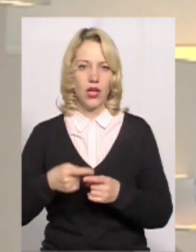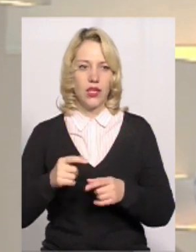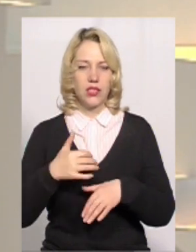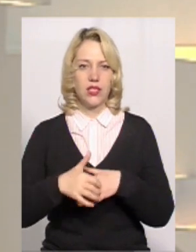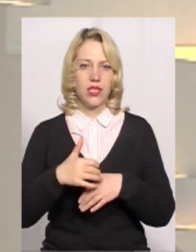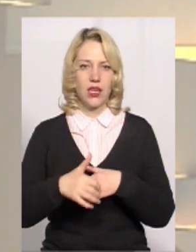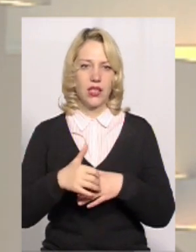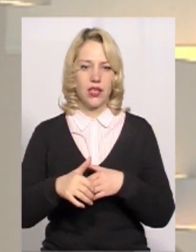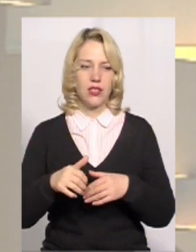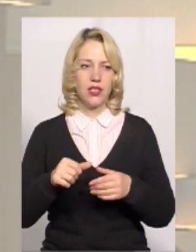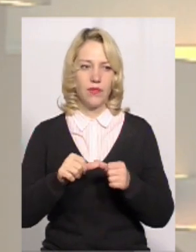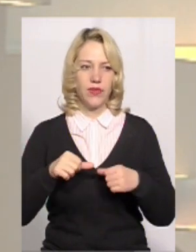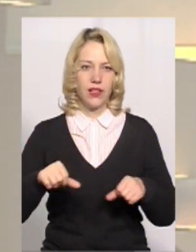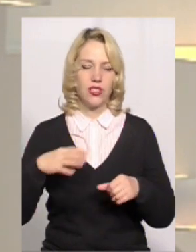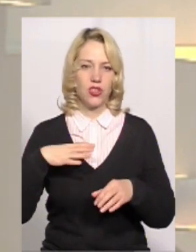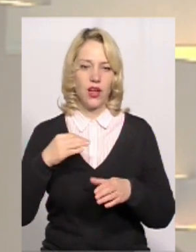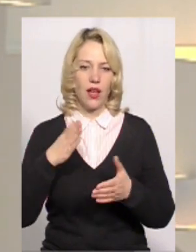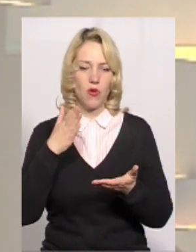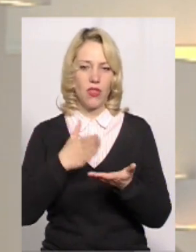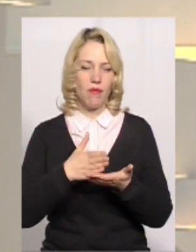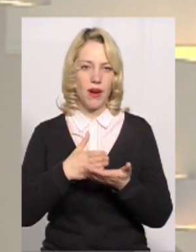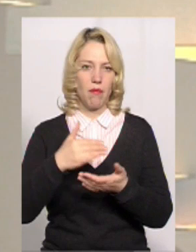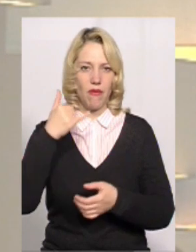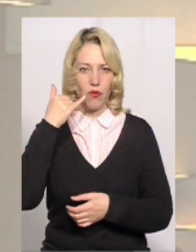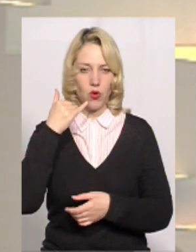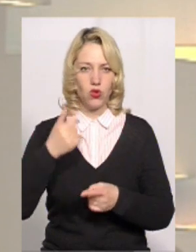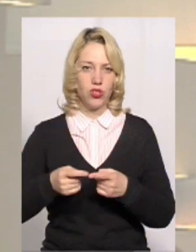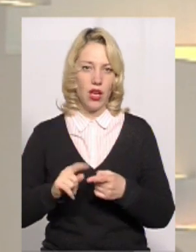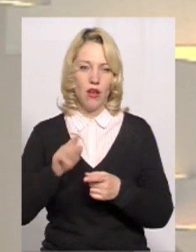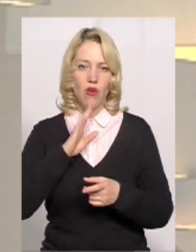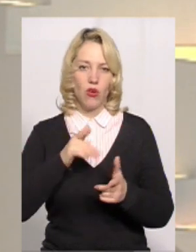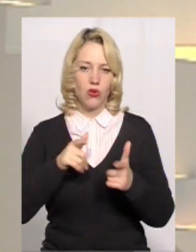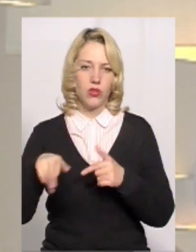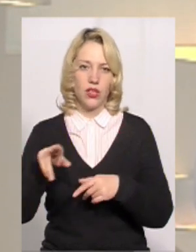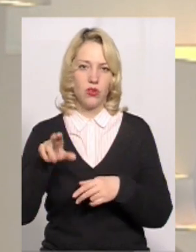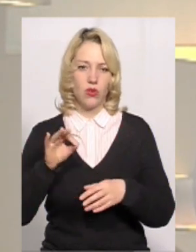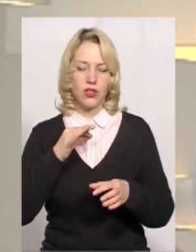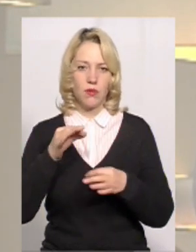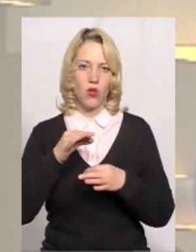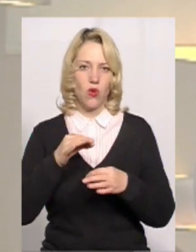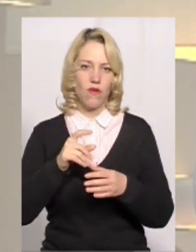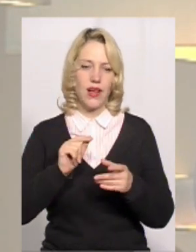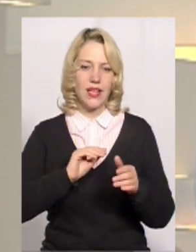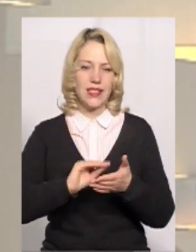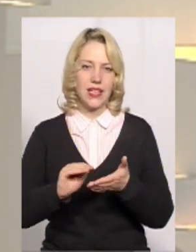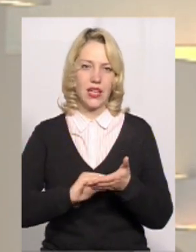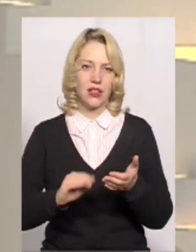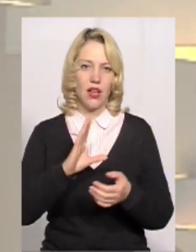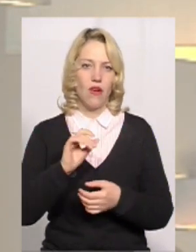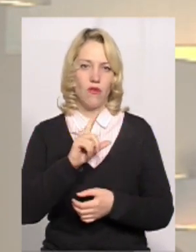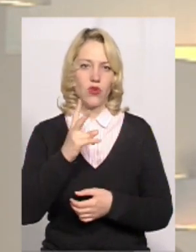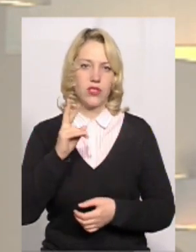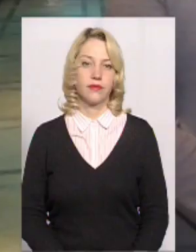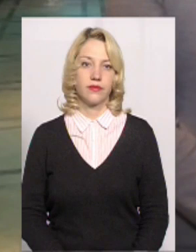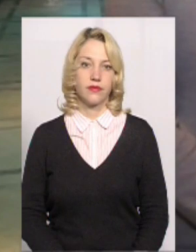середня дільниця, чекаємо від неї напряме включення. Вона готується до спілкування із секретарем комісії Андрієм Возняком.